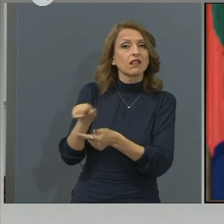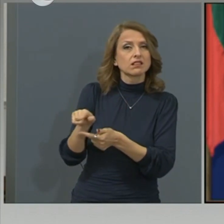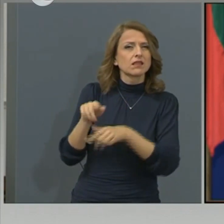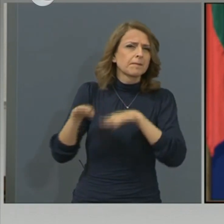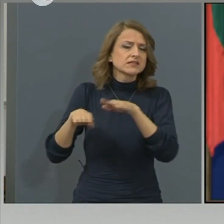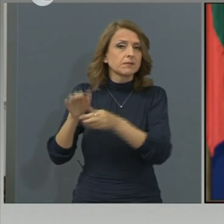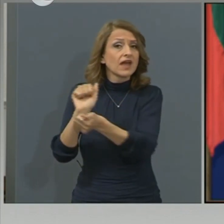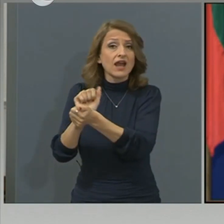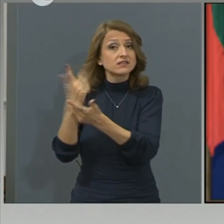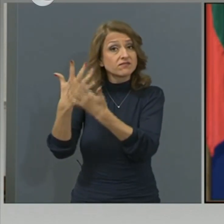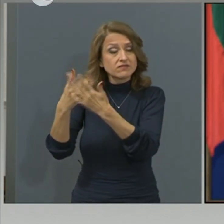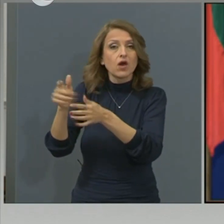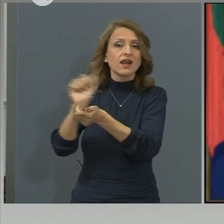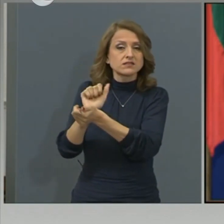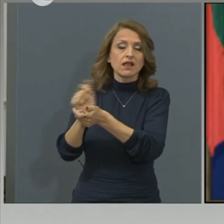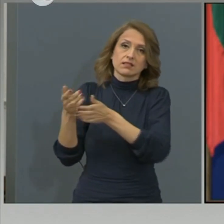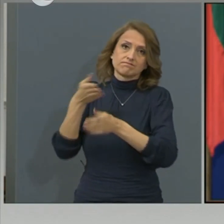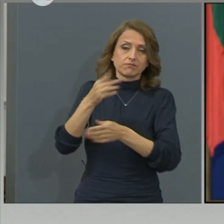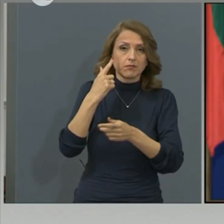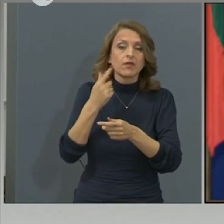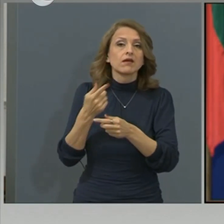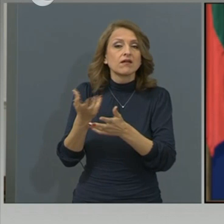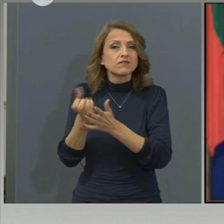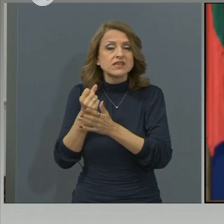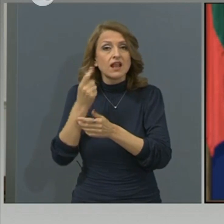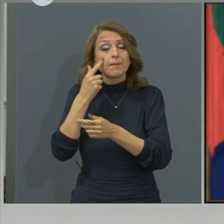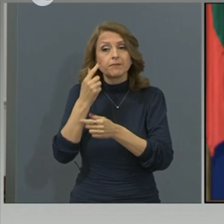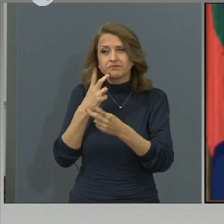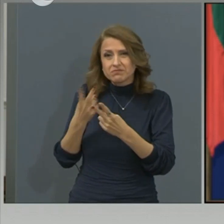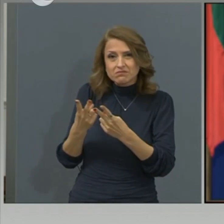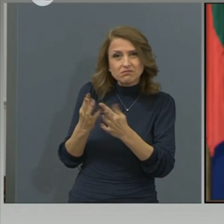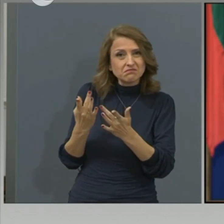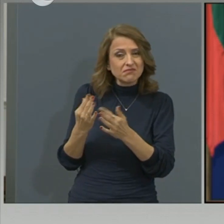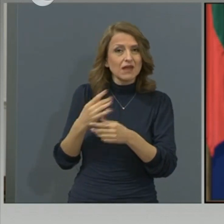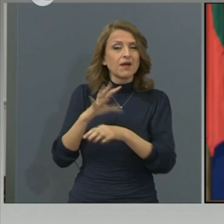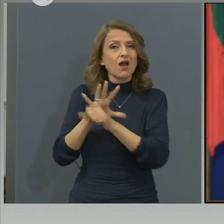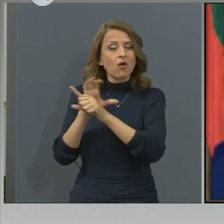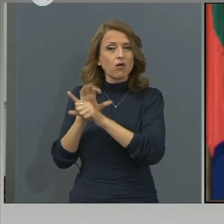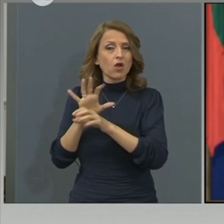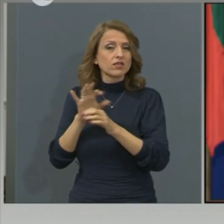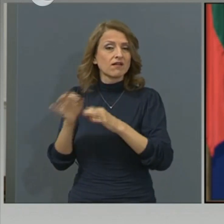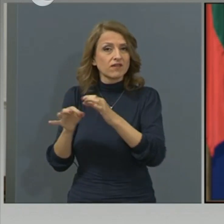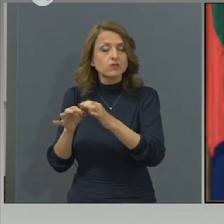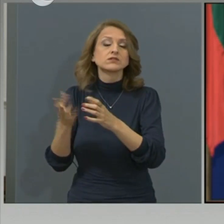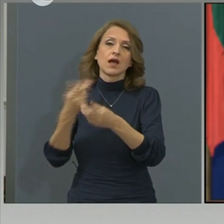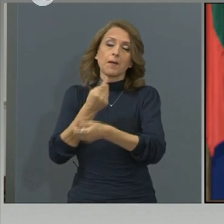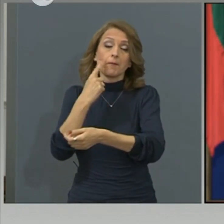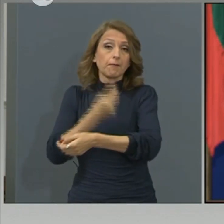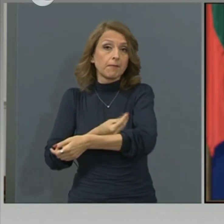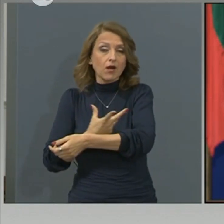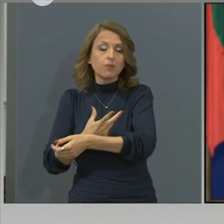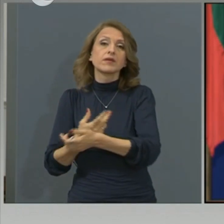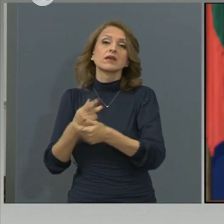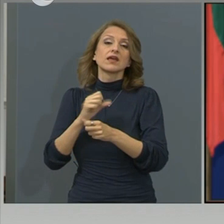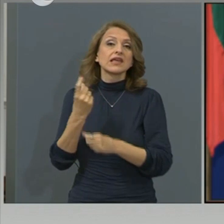на който са взети проби с признаци на коронавирус инфекция и дете